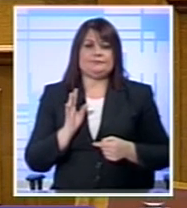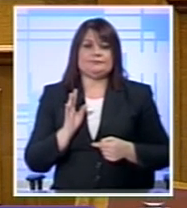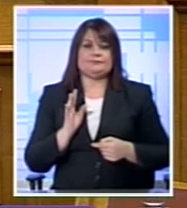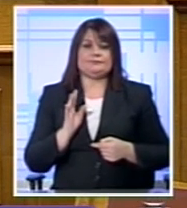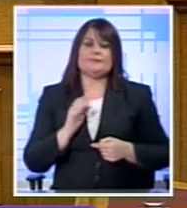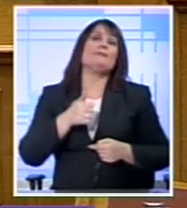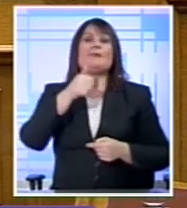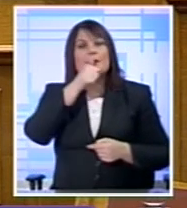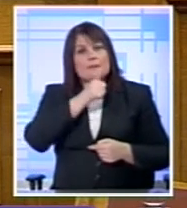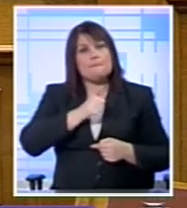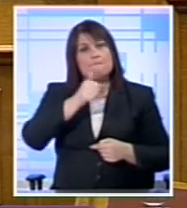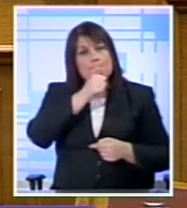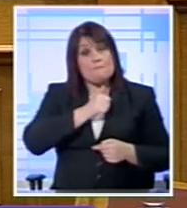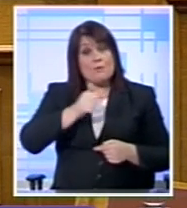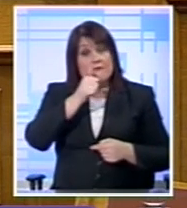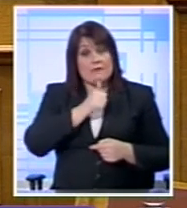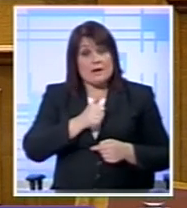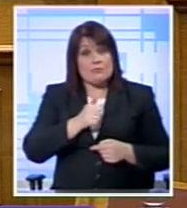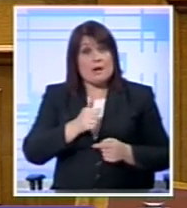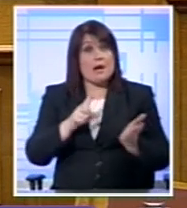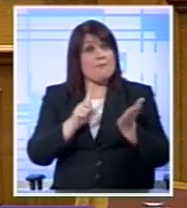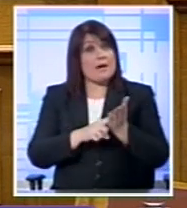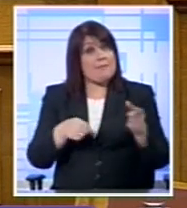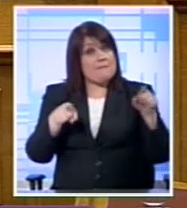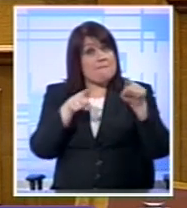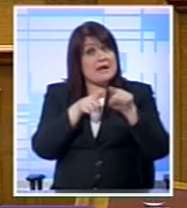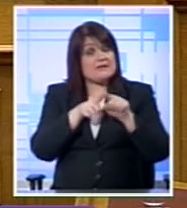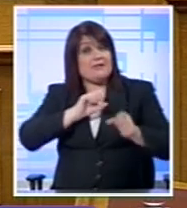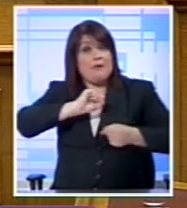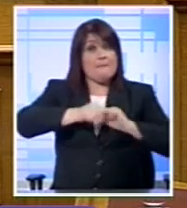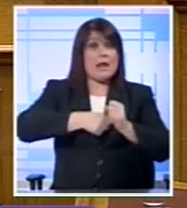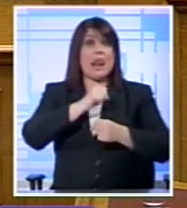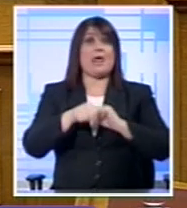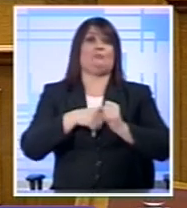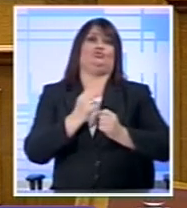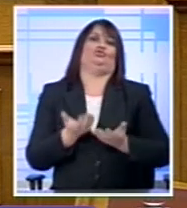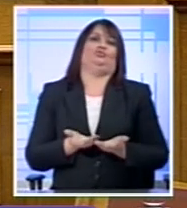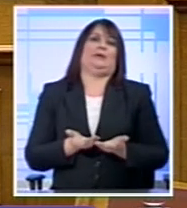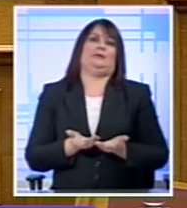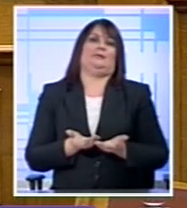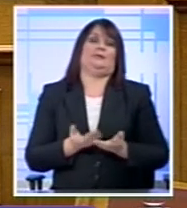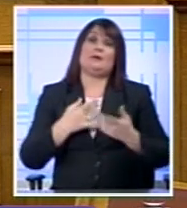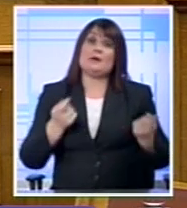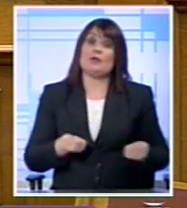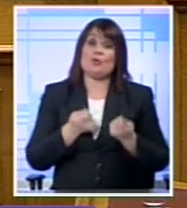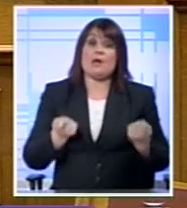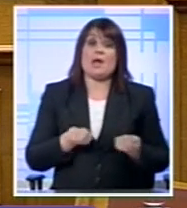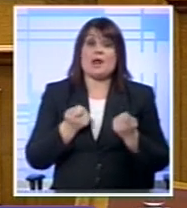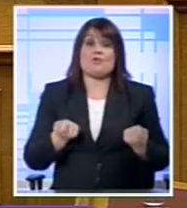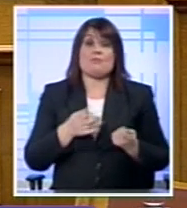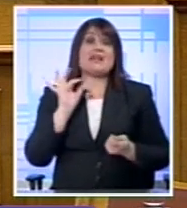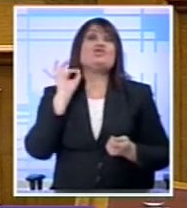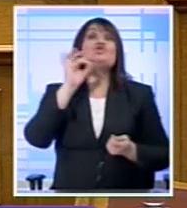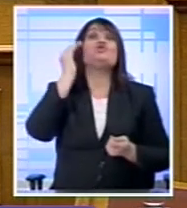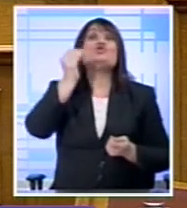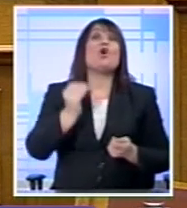Χωρίς να δώσουμε τη μάχη μαζί Να προχωρήσουμε Σε πράξεις Πάνω στους στόχους μας